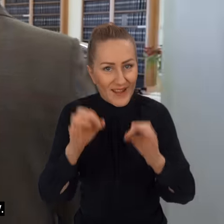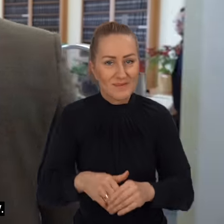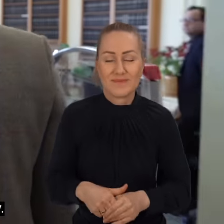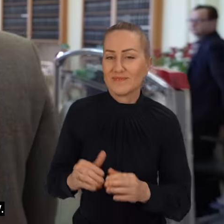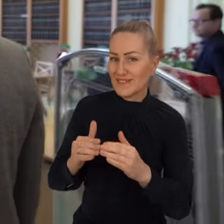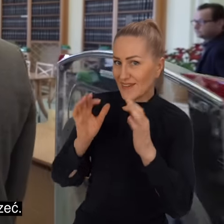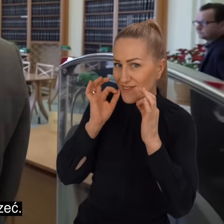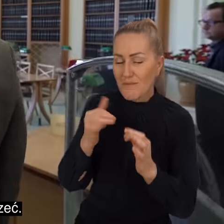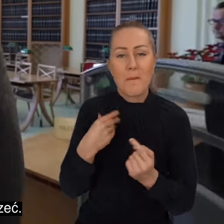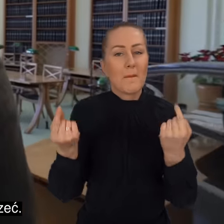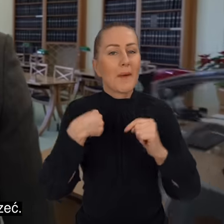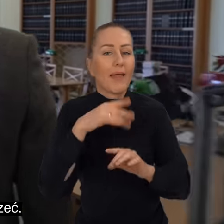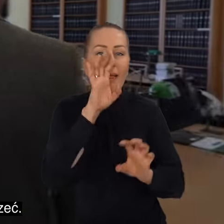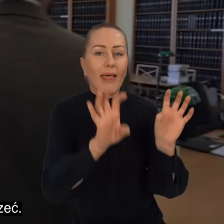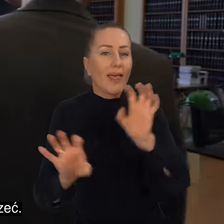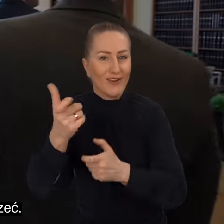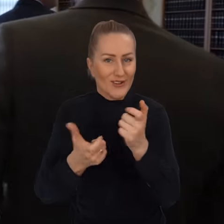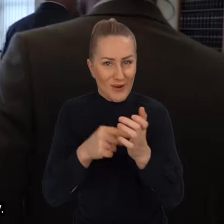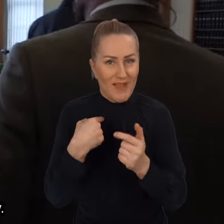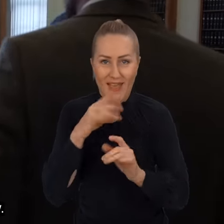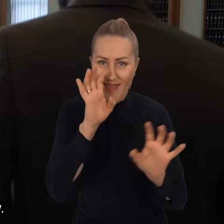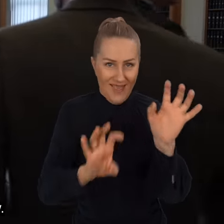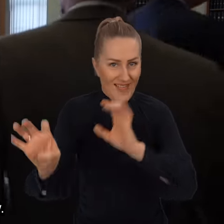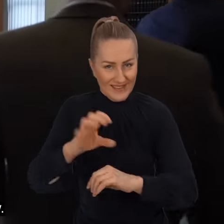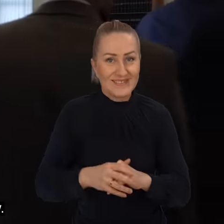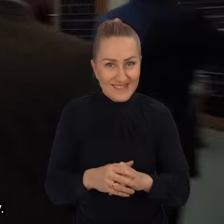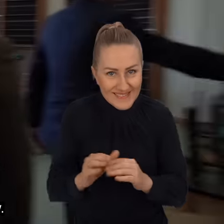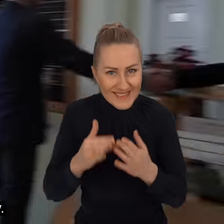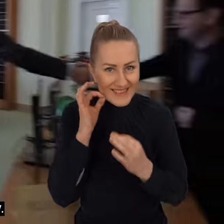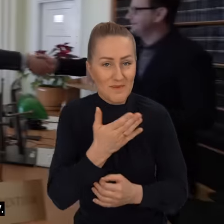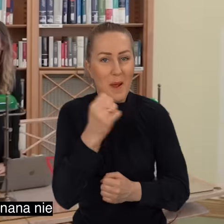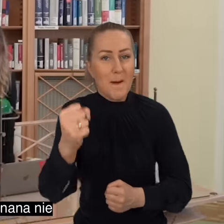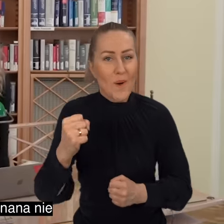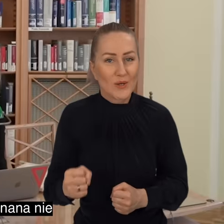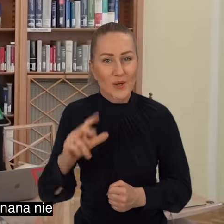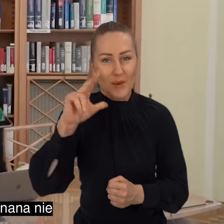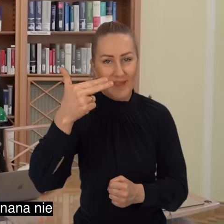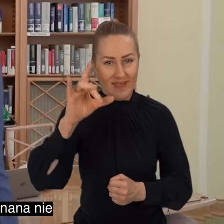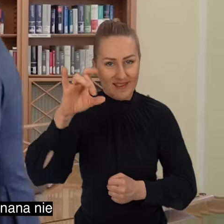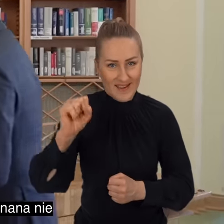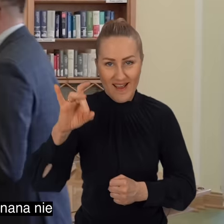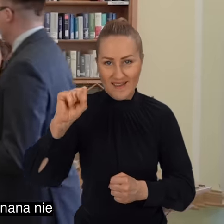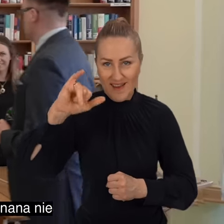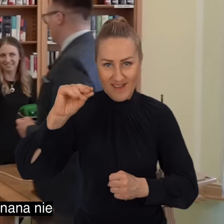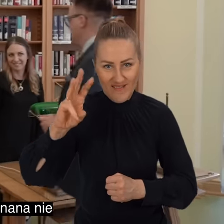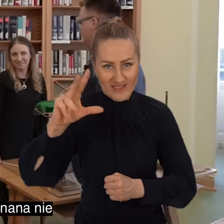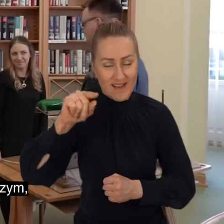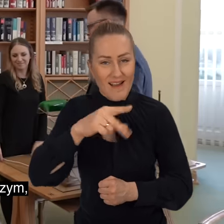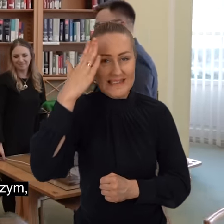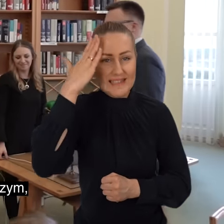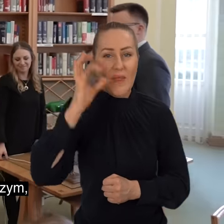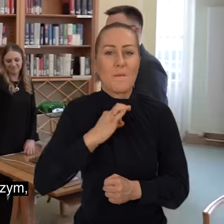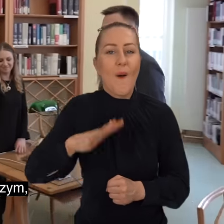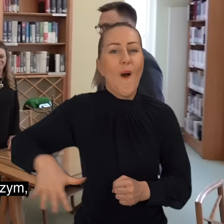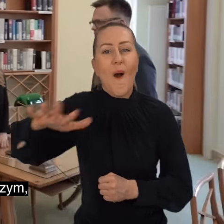Dzień dobry. Dzień dobry. Przyszymy tylko się rozejrzeć. Dzień dobry. Dzień dobry. Poseł Kinga Gajewska, bardzo znana nie